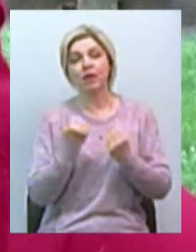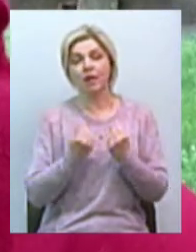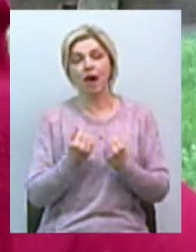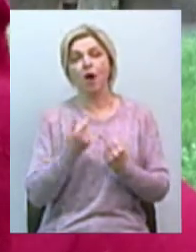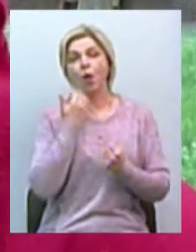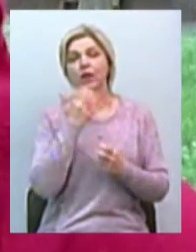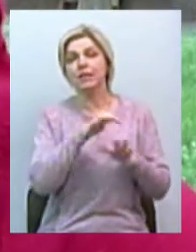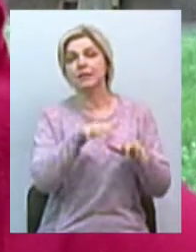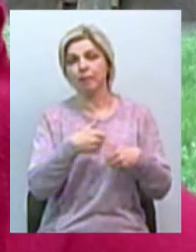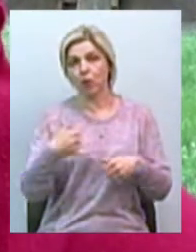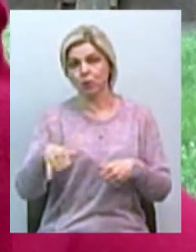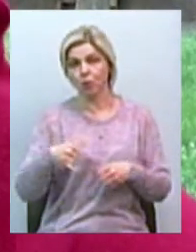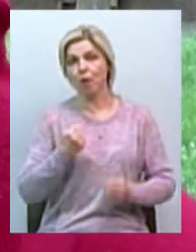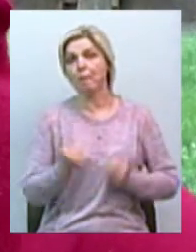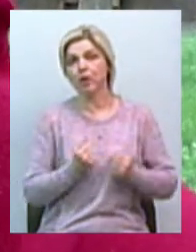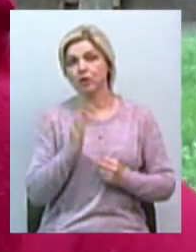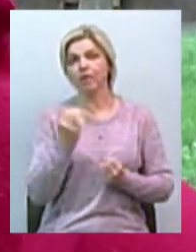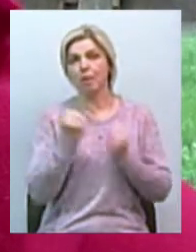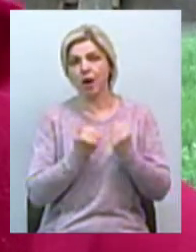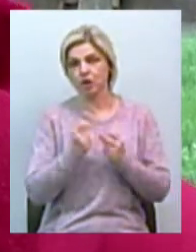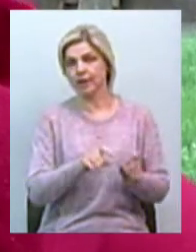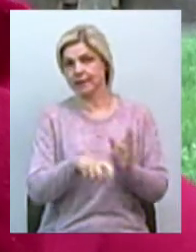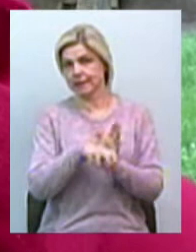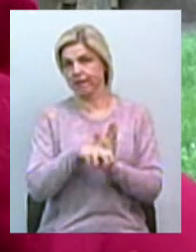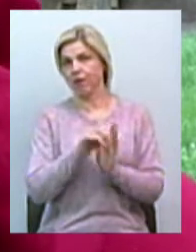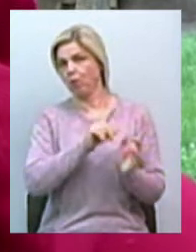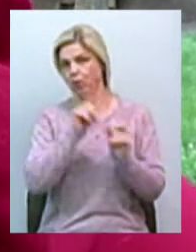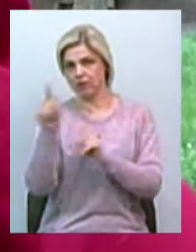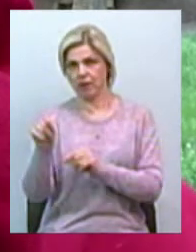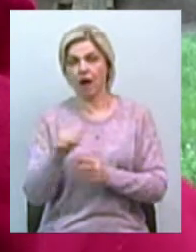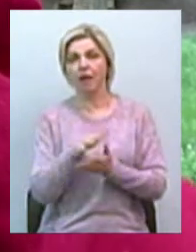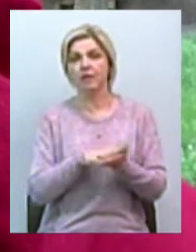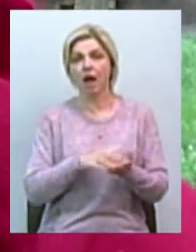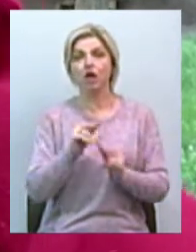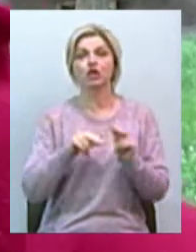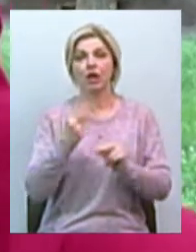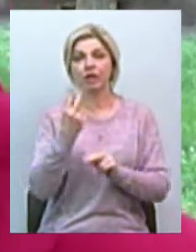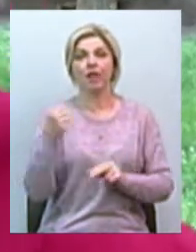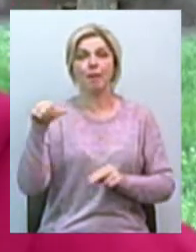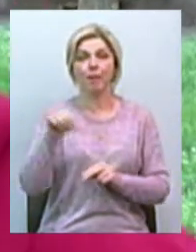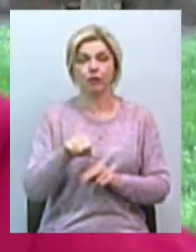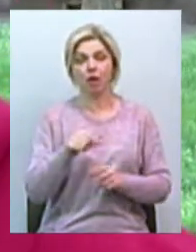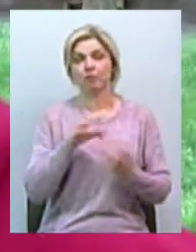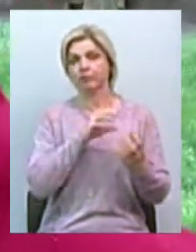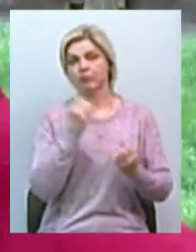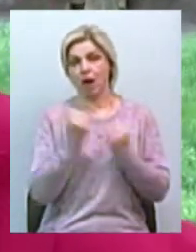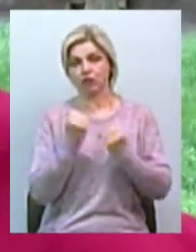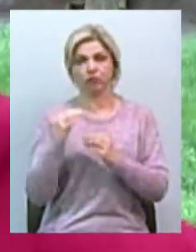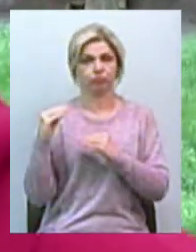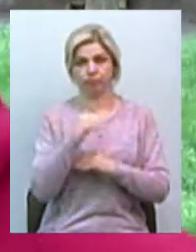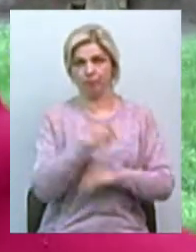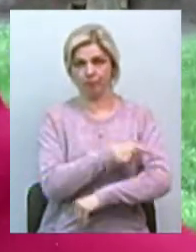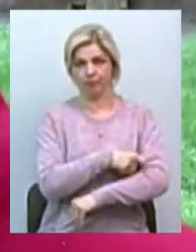забрав сумку, побіг у машину, сів і все. А далі вони поїхали. І буквально за пару хвилин екіпаж патрульної поліції приїхав.